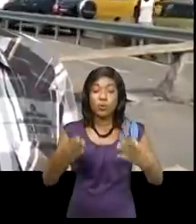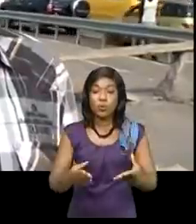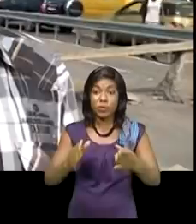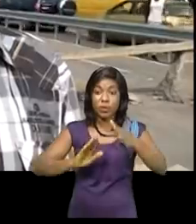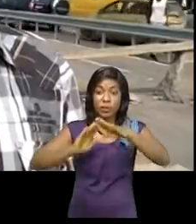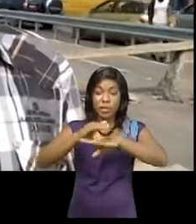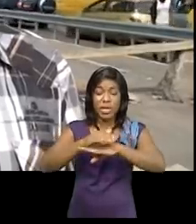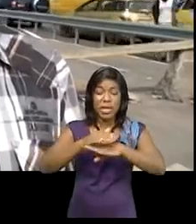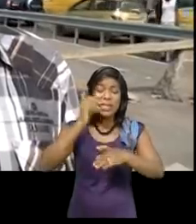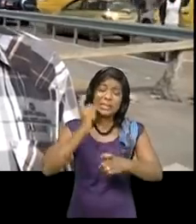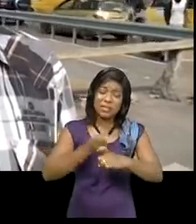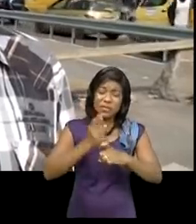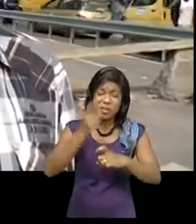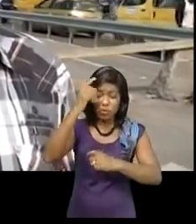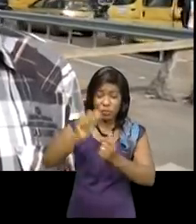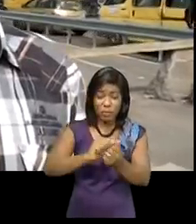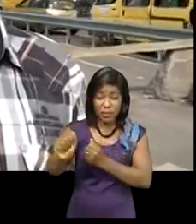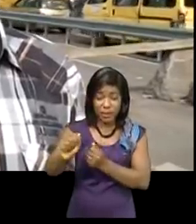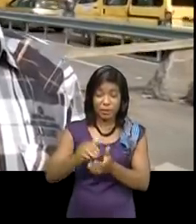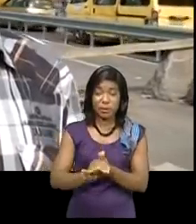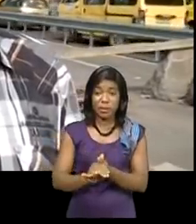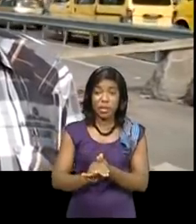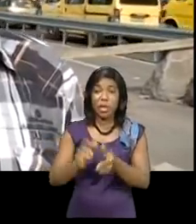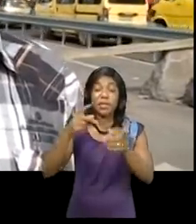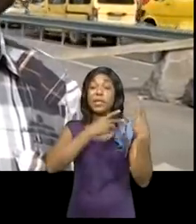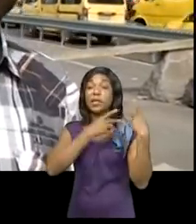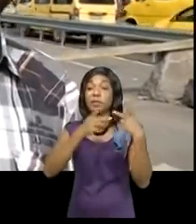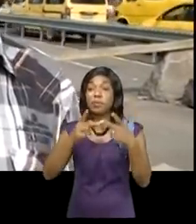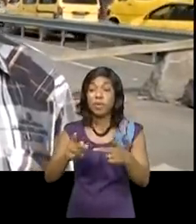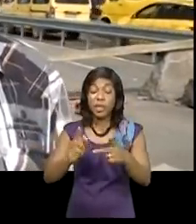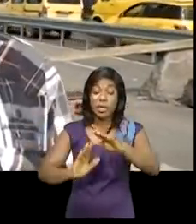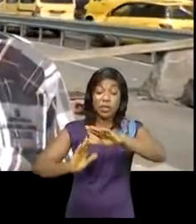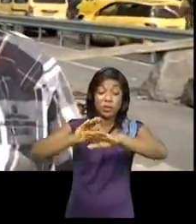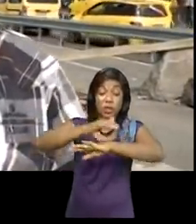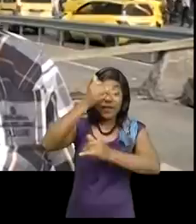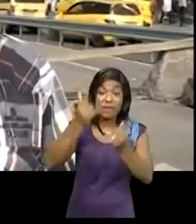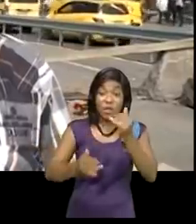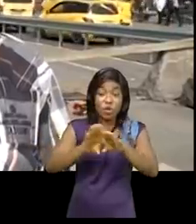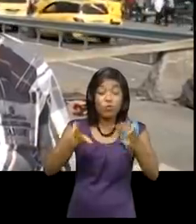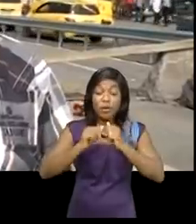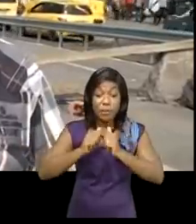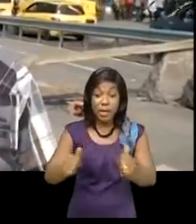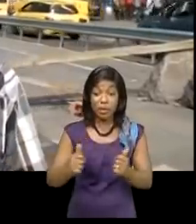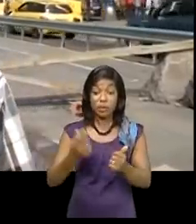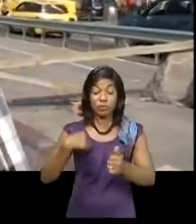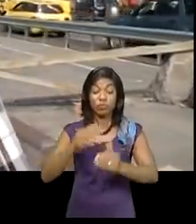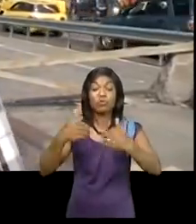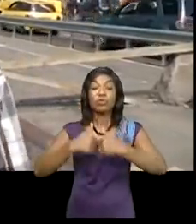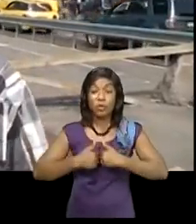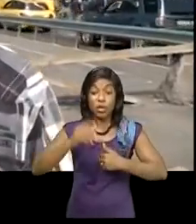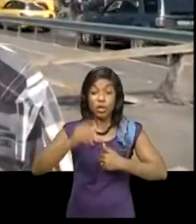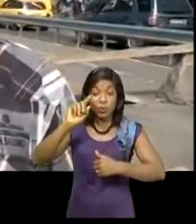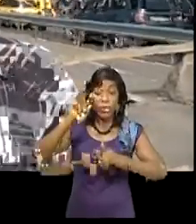Il n'y a pas moyen de traverser, il n pas moyen de passer. Depuis que le Saut-Mouton a pris fin, on n'ouvre pas. Nous voulons à ce que le